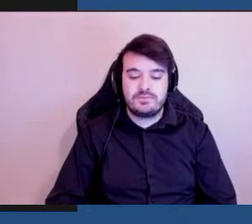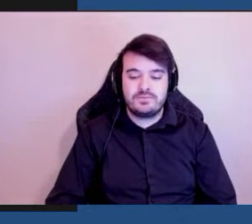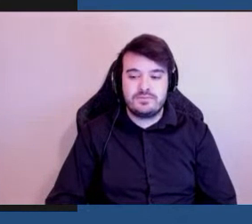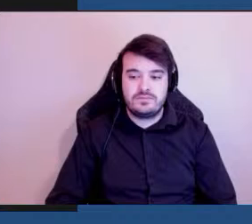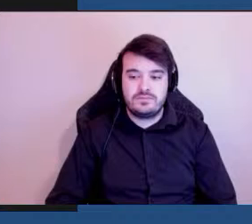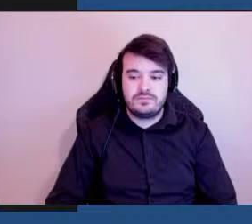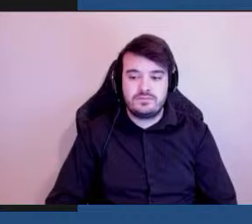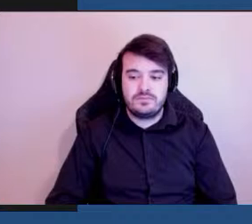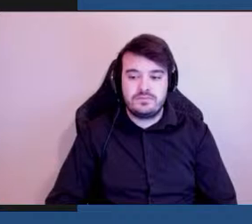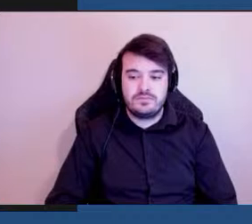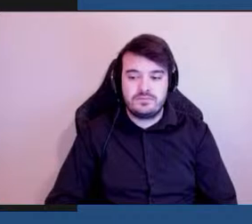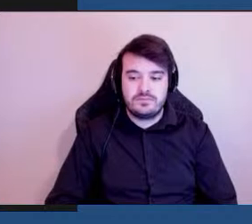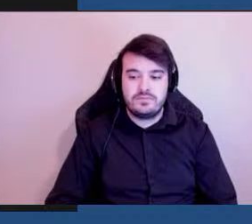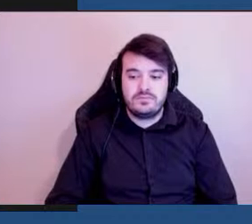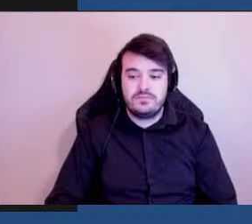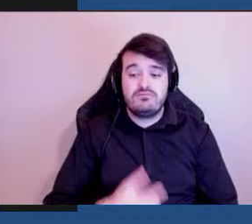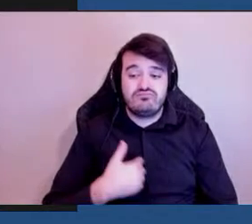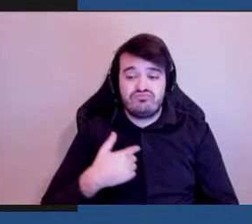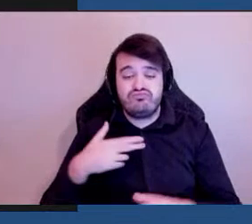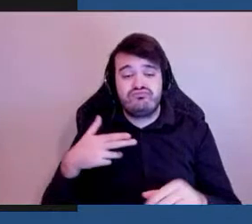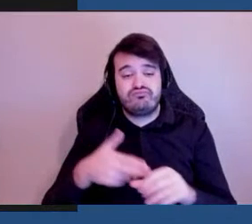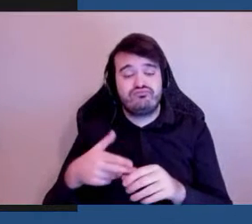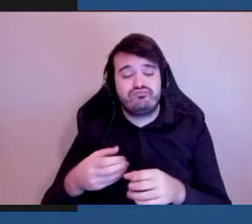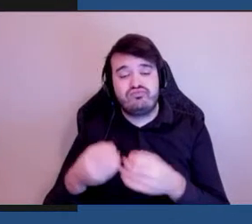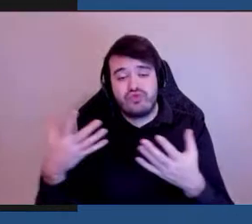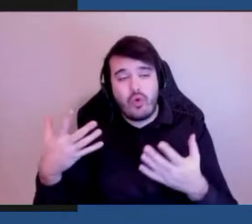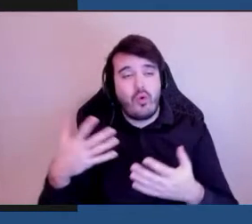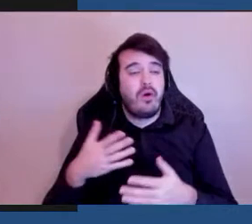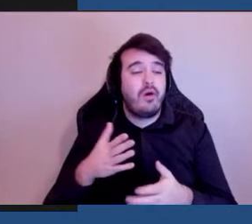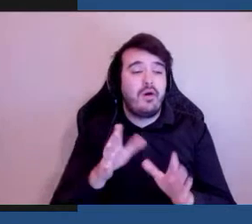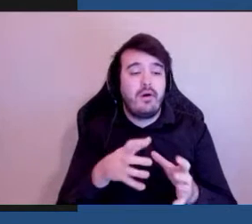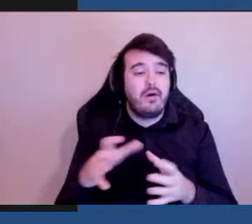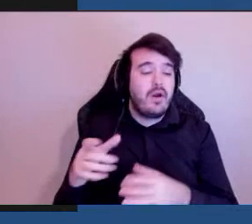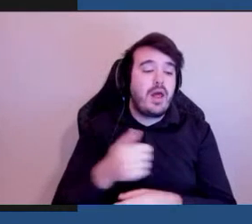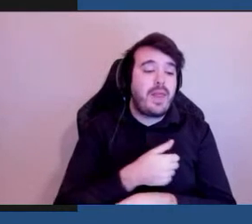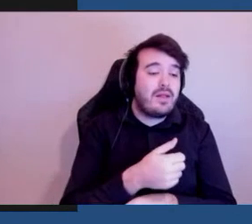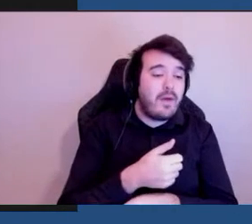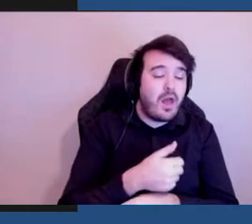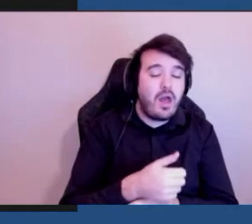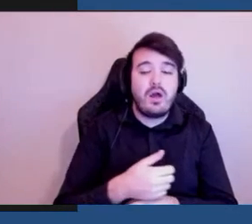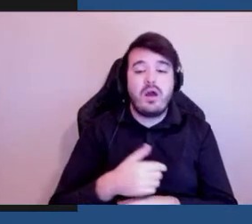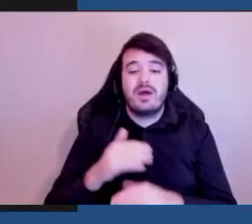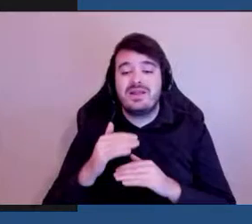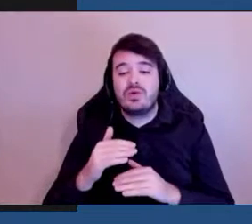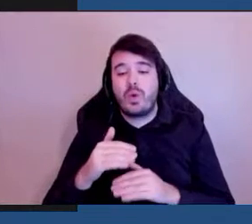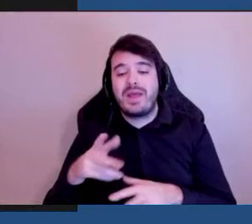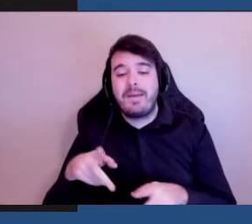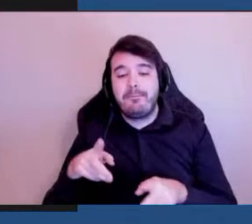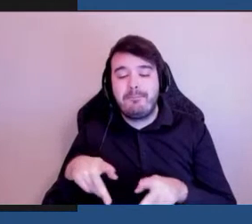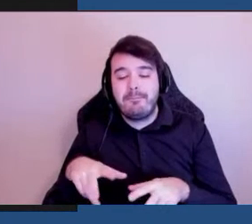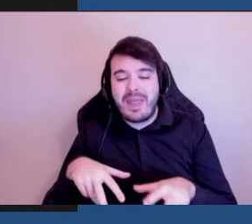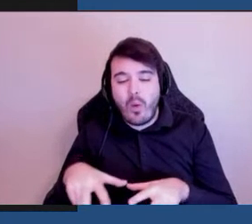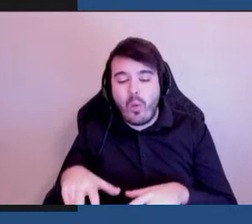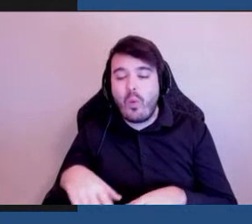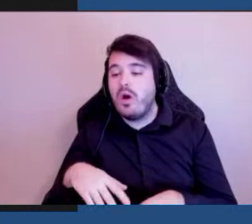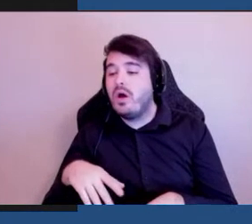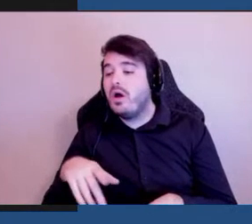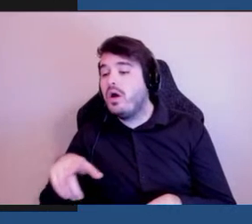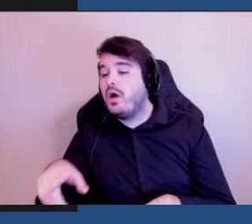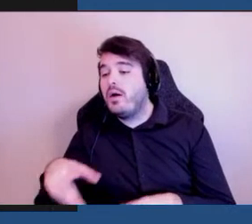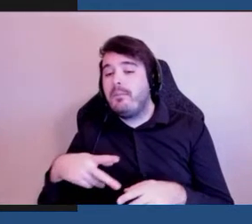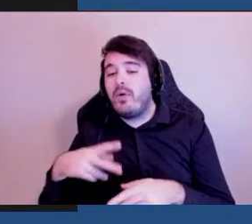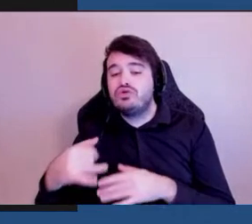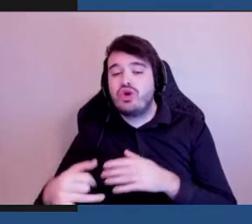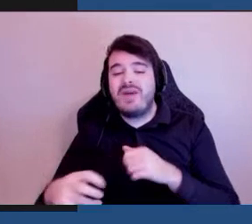dans plusieurs domaines dont le transport la sécurité des piétons les projets d'infrastructure et j'en